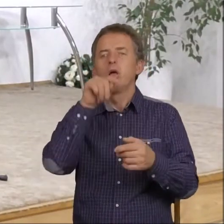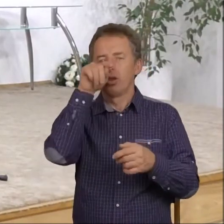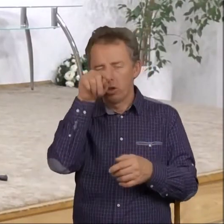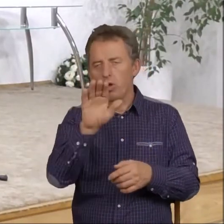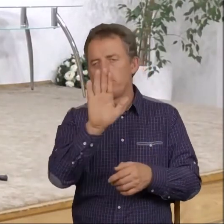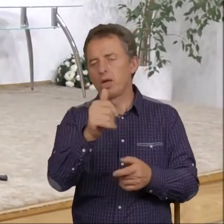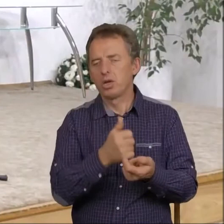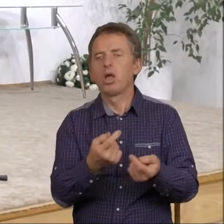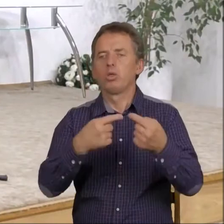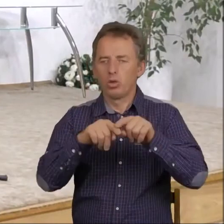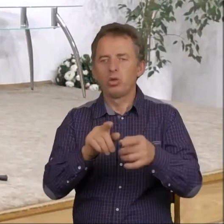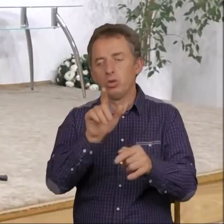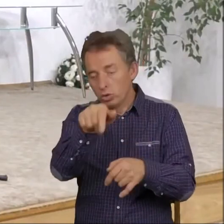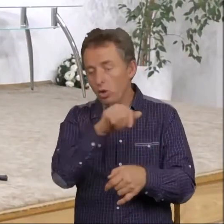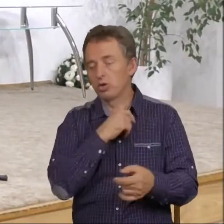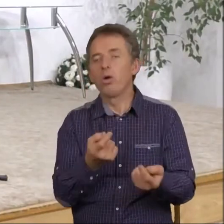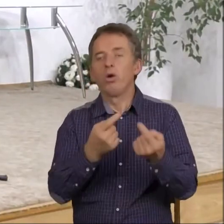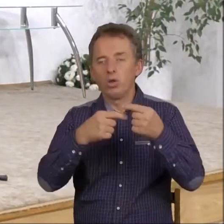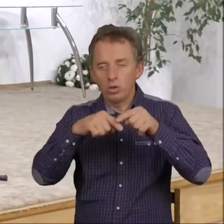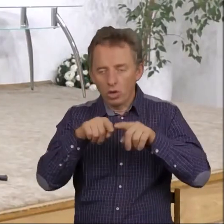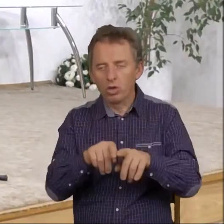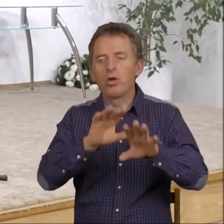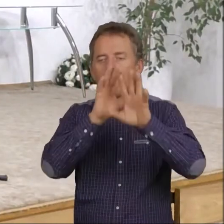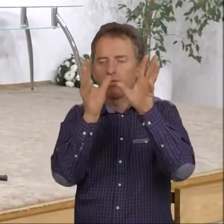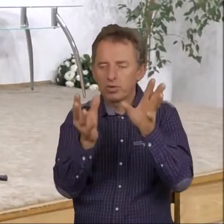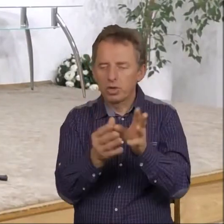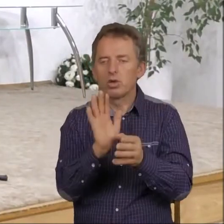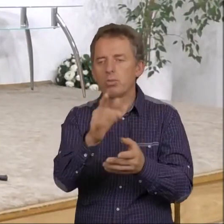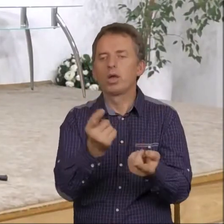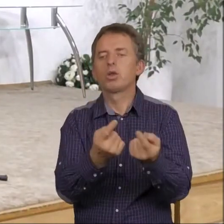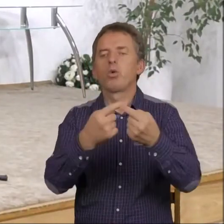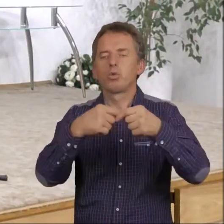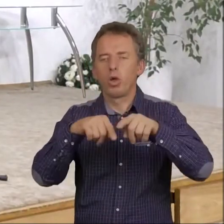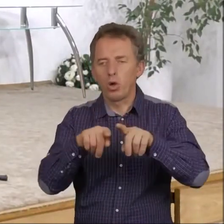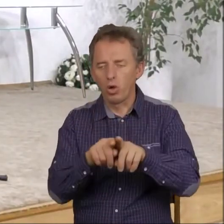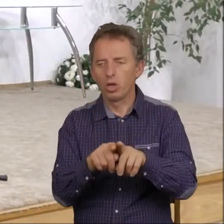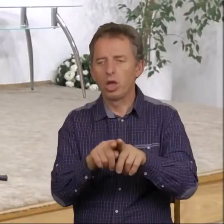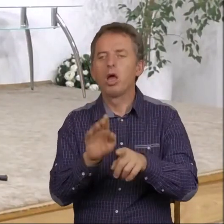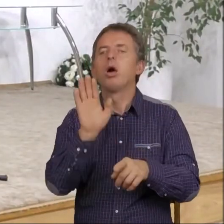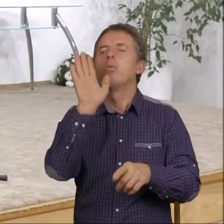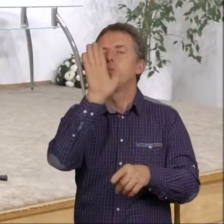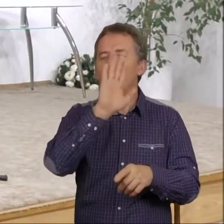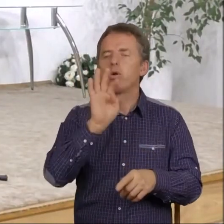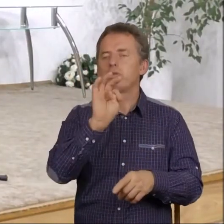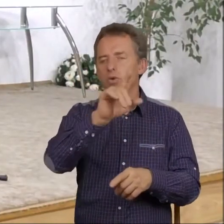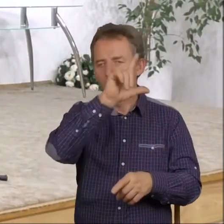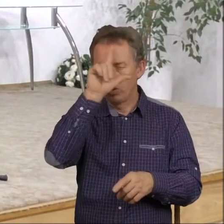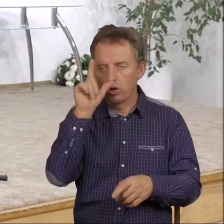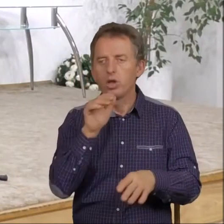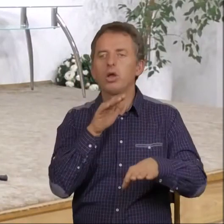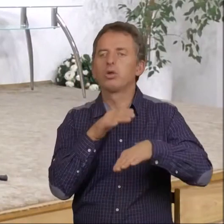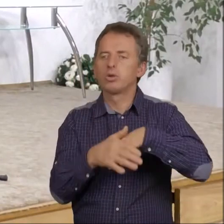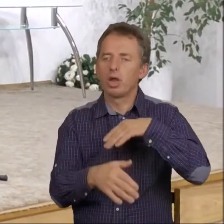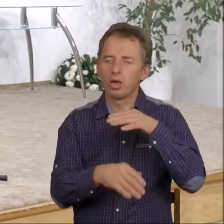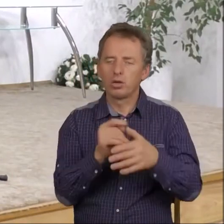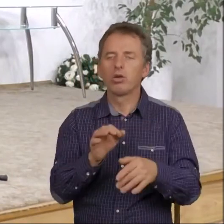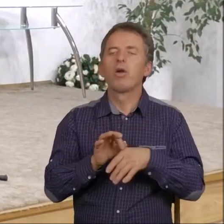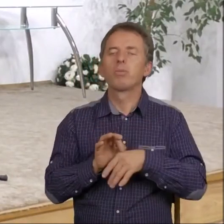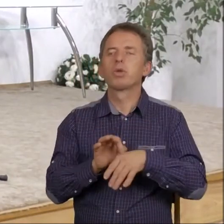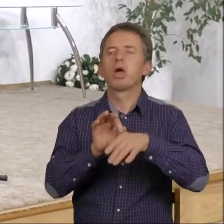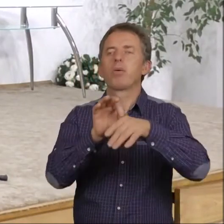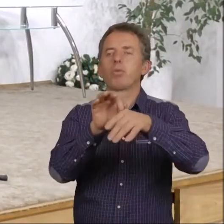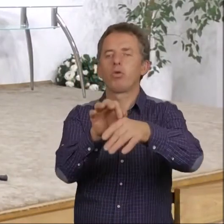dokonać, to się dokona. Ale przez to wszystko, co się ma dokonać, Bóg swój lud szczęśliwie przeprowadzi.